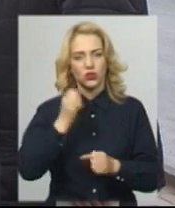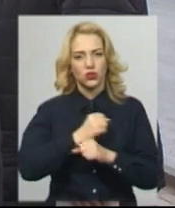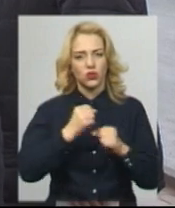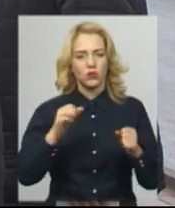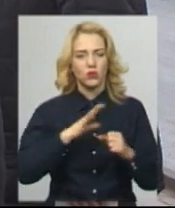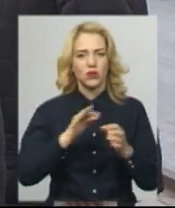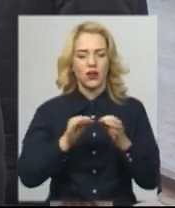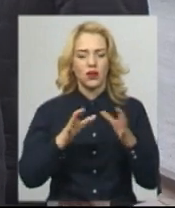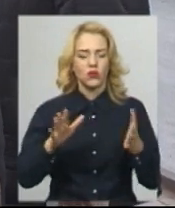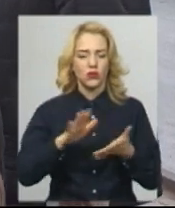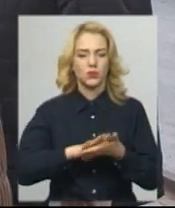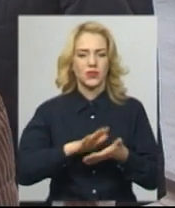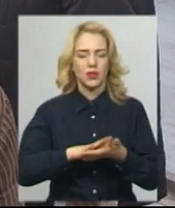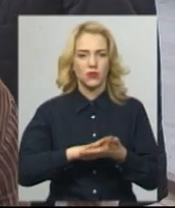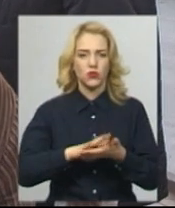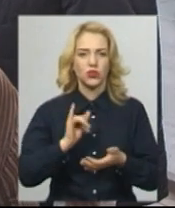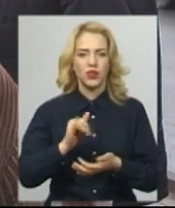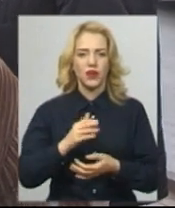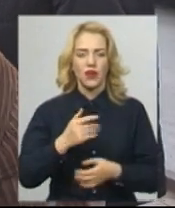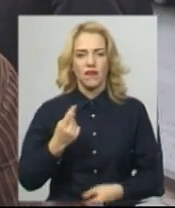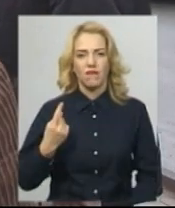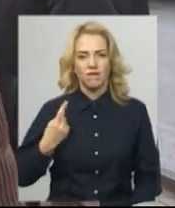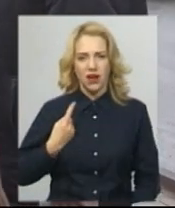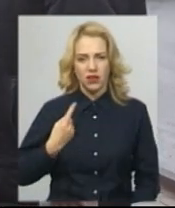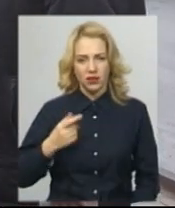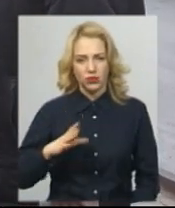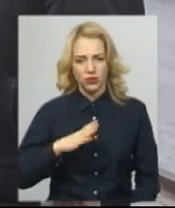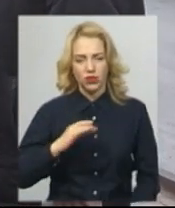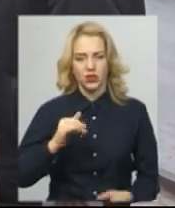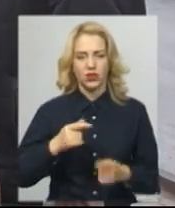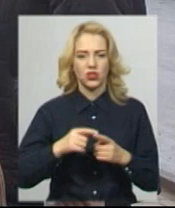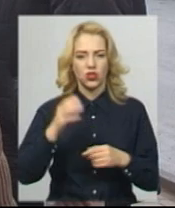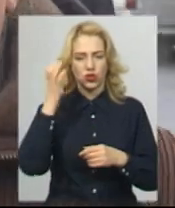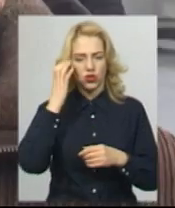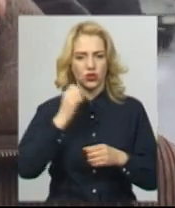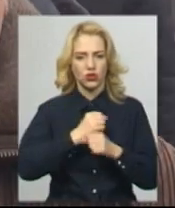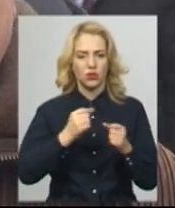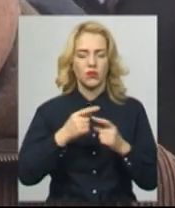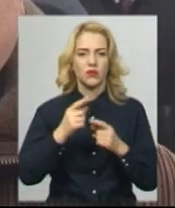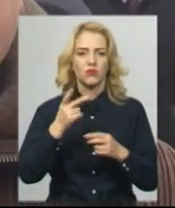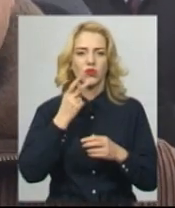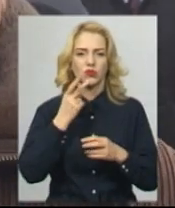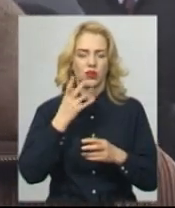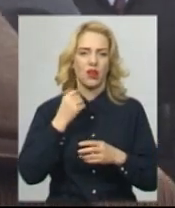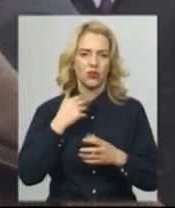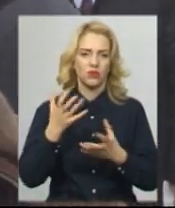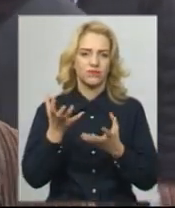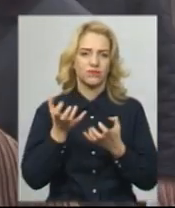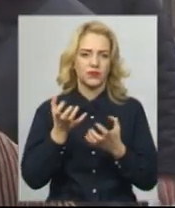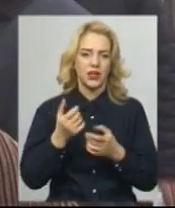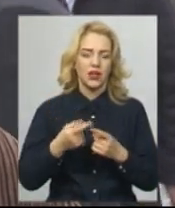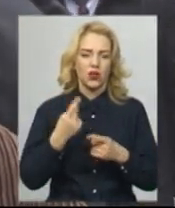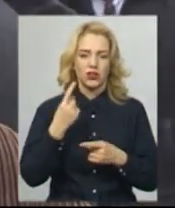радіоактивно забруджений. От ми вахту віднесли, а в Чорнобилі не чуємо. Тобто постійно. Єдиний захист у нас